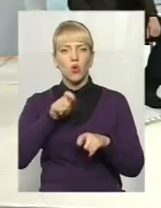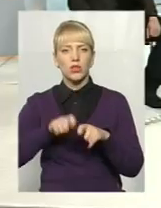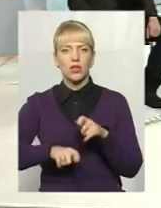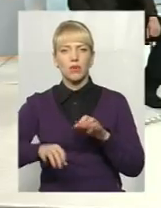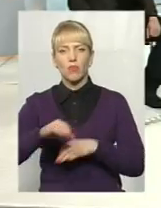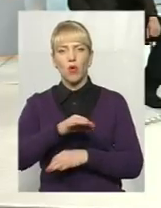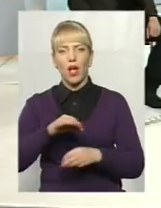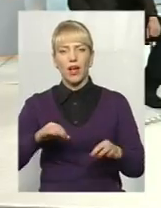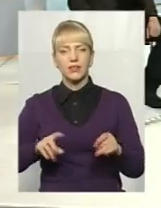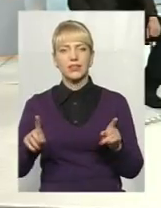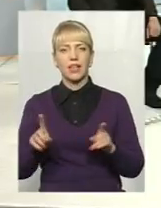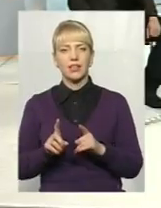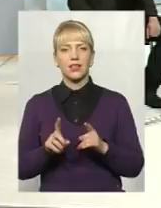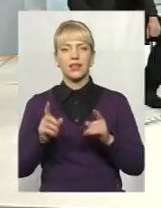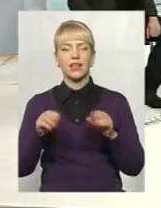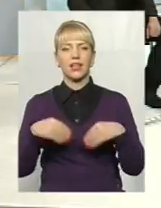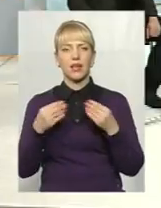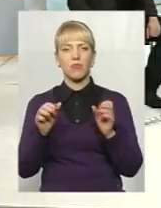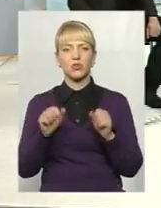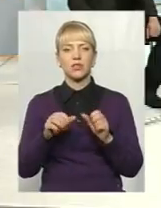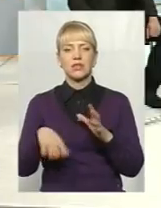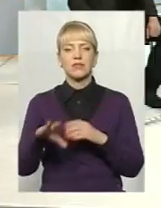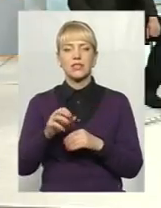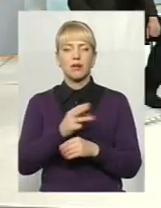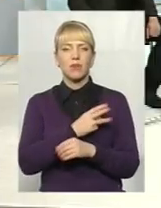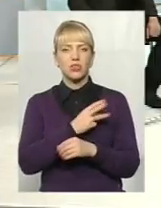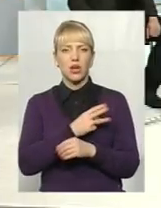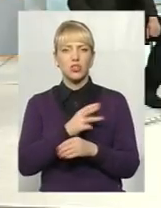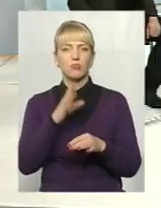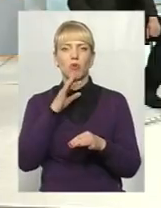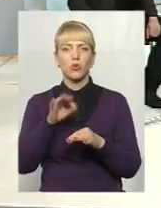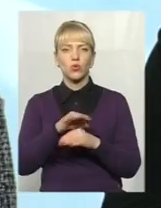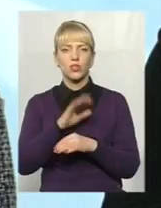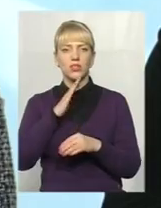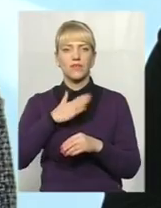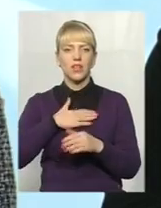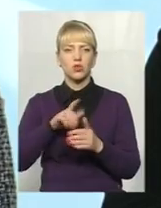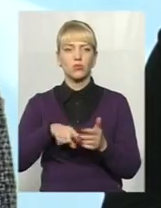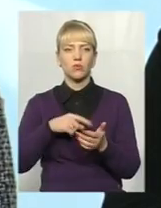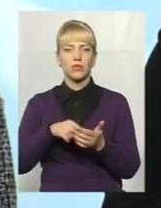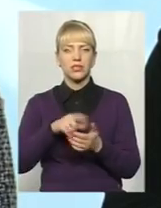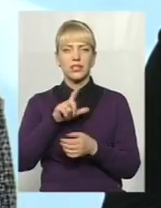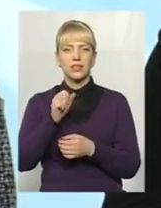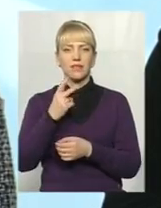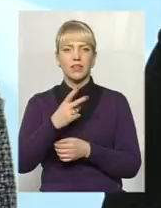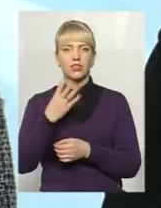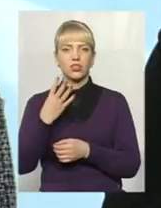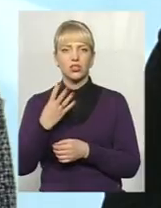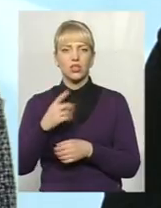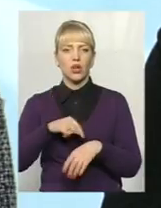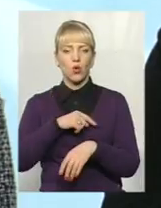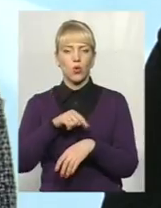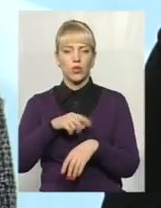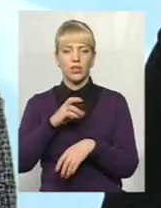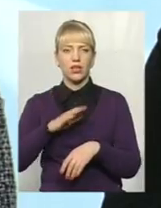який буде давати можливість всім бажаючим одружитися в нашому місті за 24 години на території